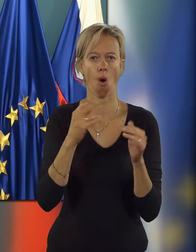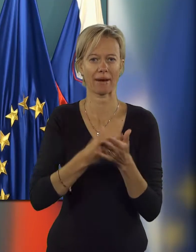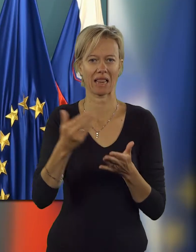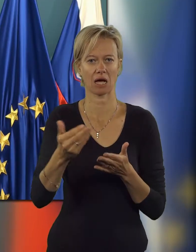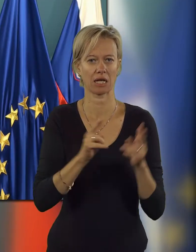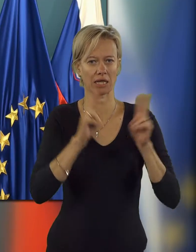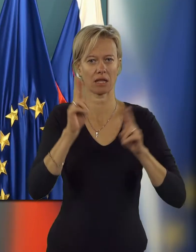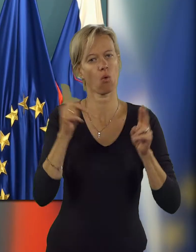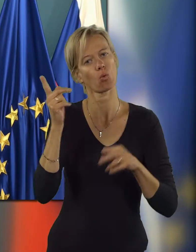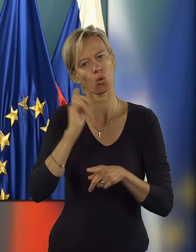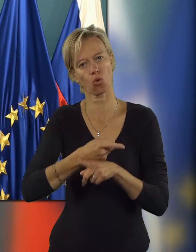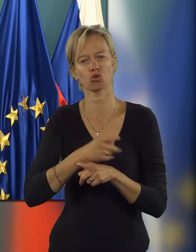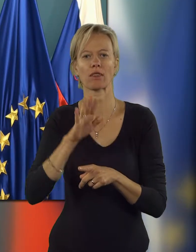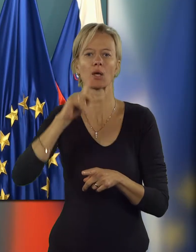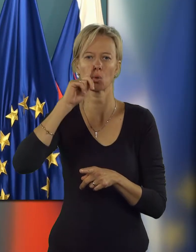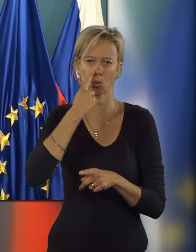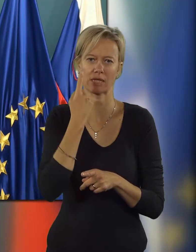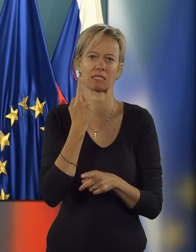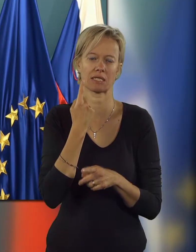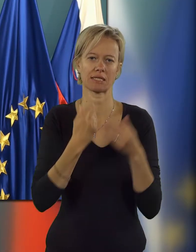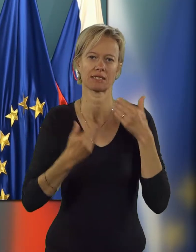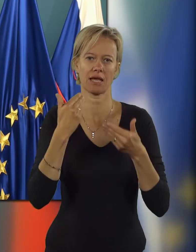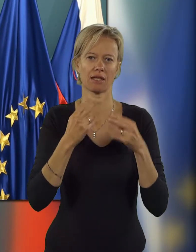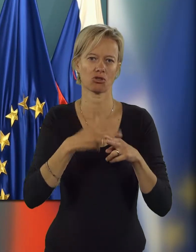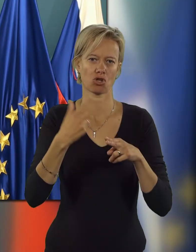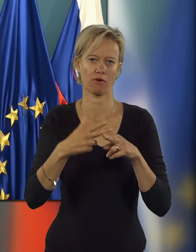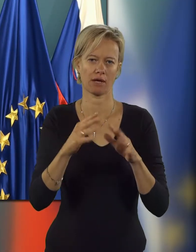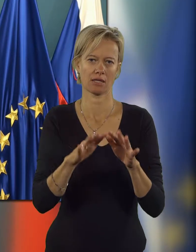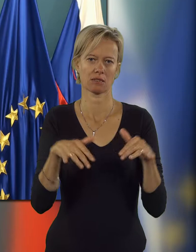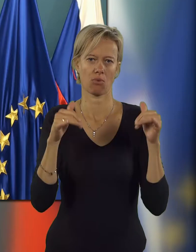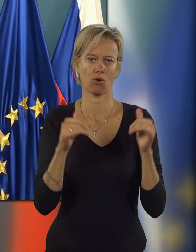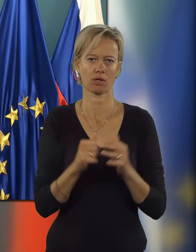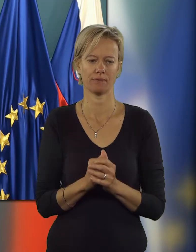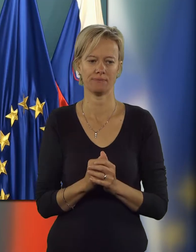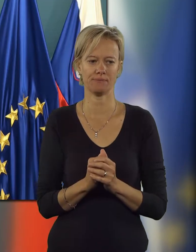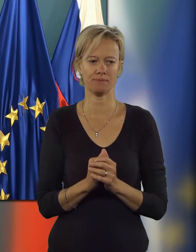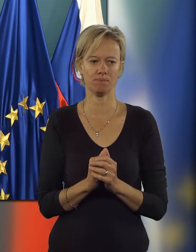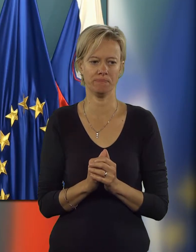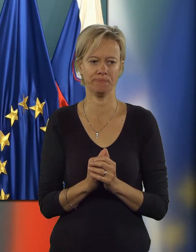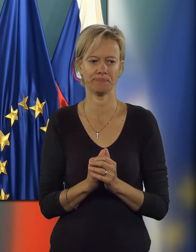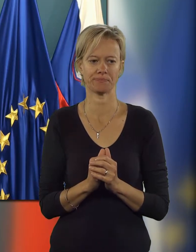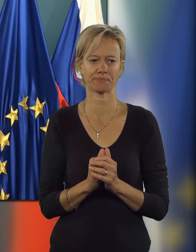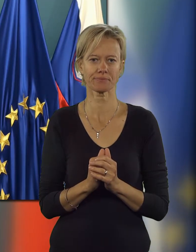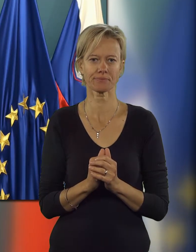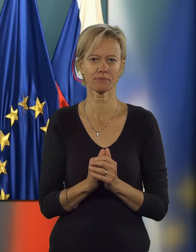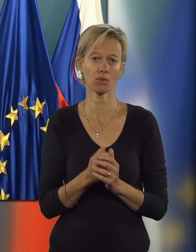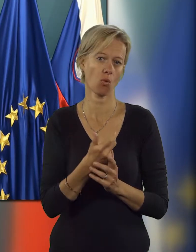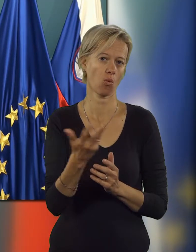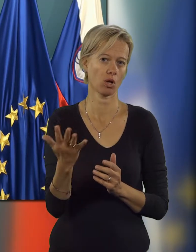predlaganih kandidatih odloča na junijski sej državnega zbora.